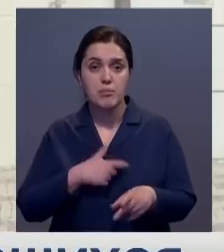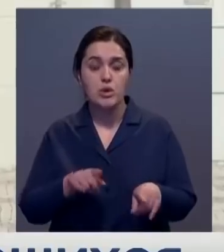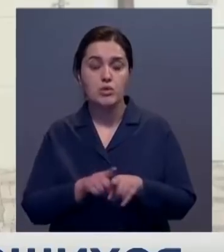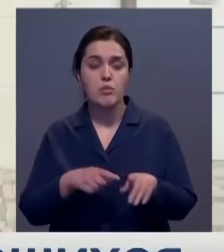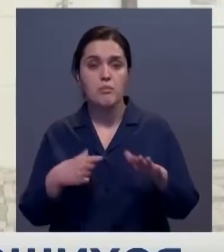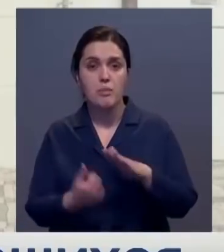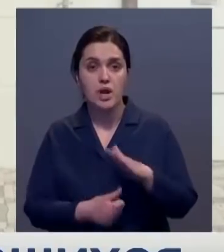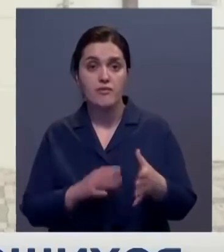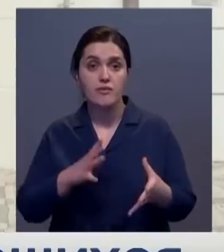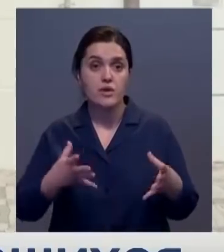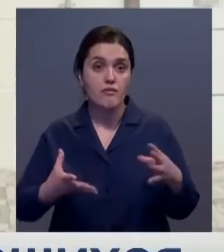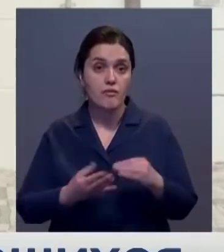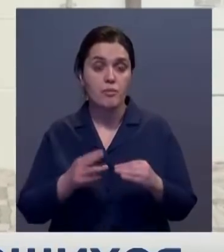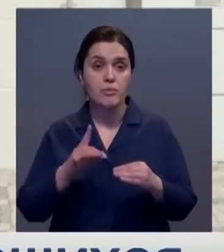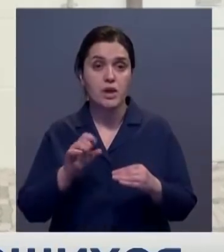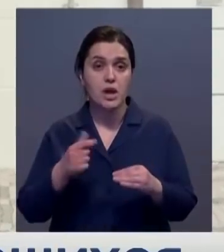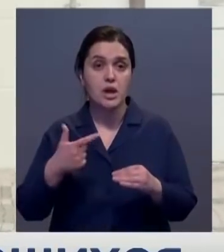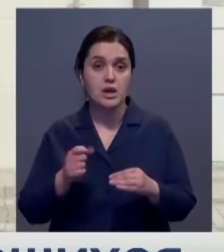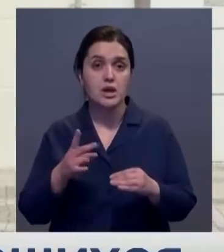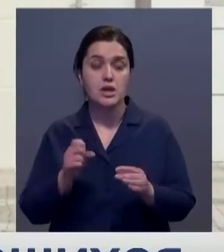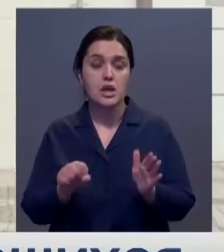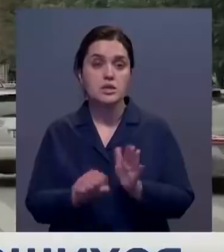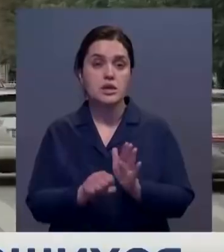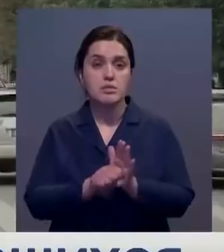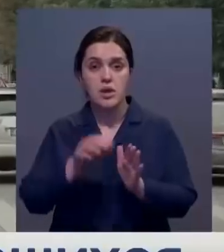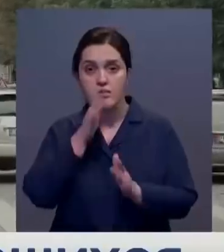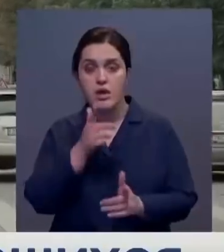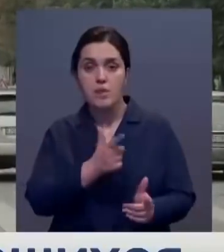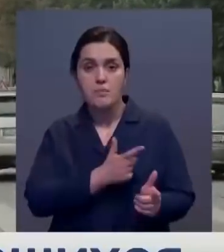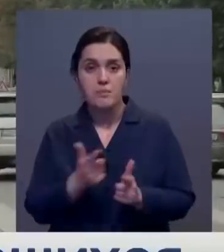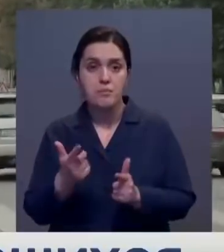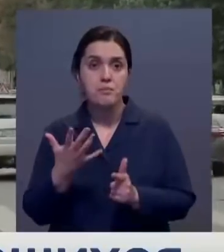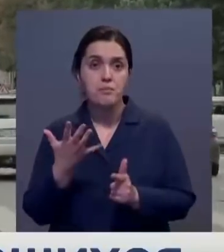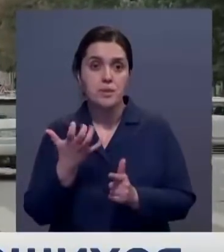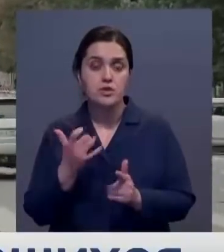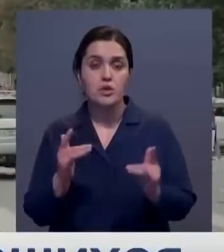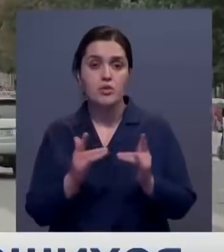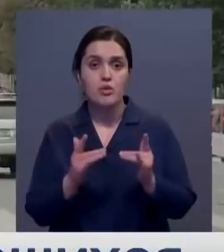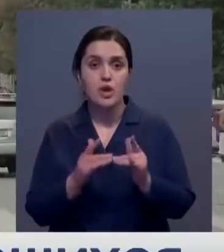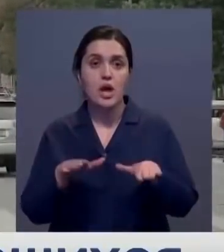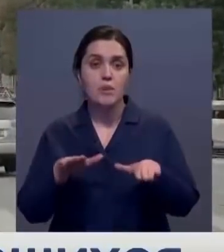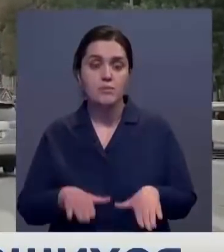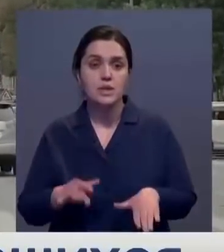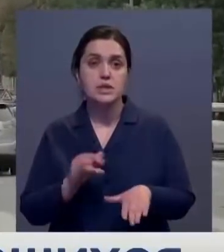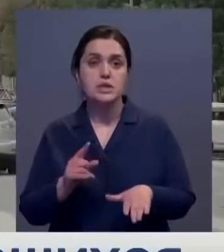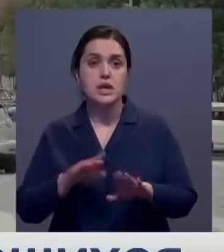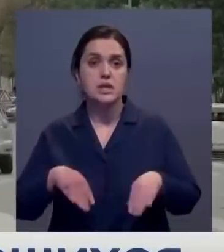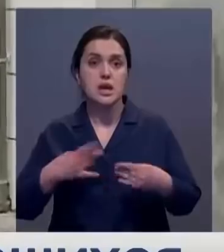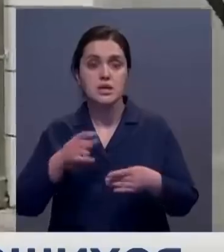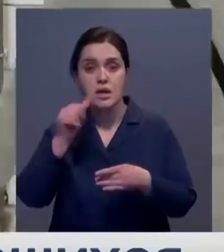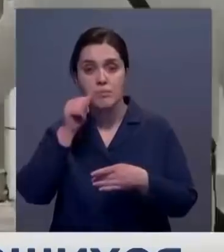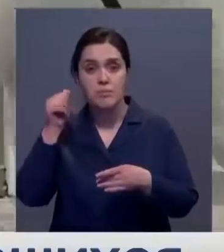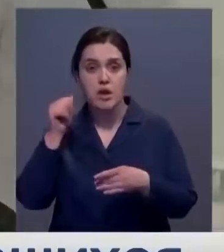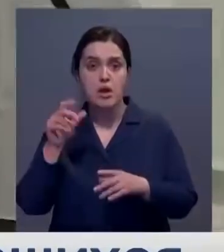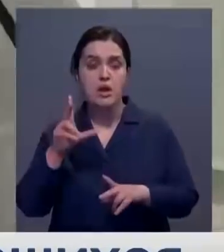Всего в Праге для бездомных на зимний сезон подготовлено более 500 койко-мест. Сотрудники мэрии исходили из данных за прошлые годы, что позволяет